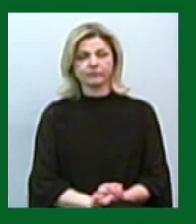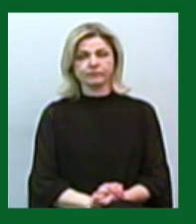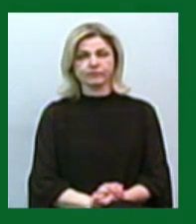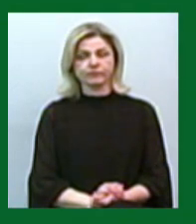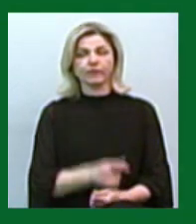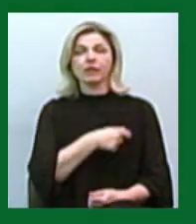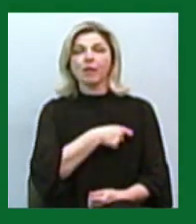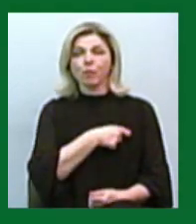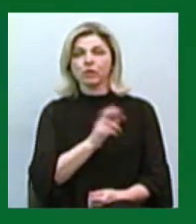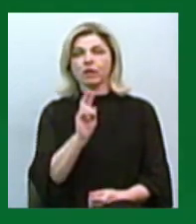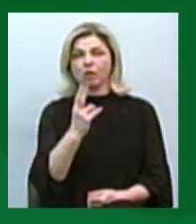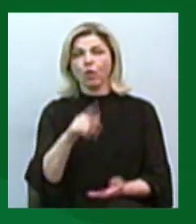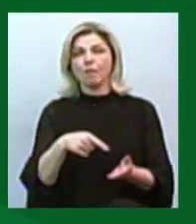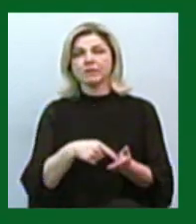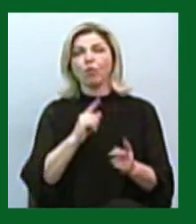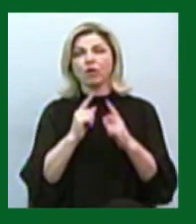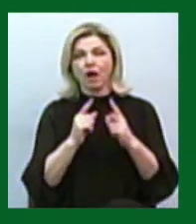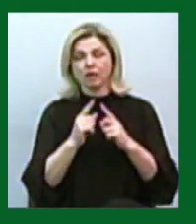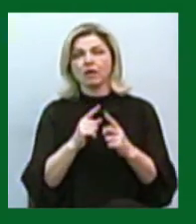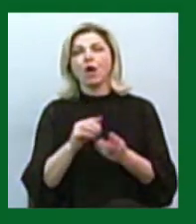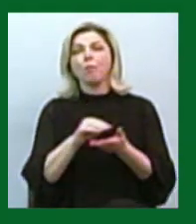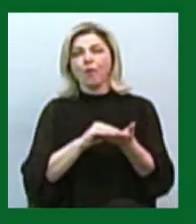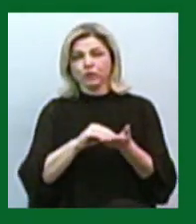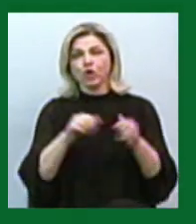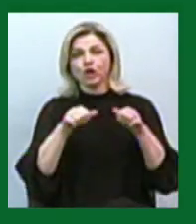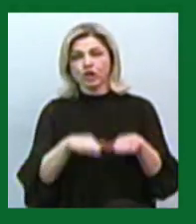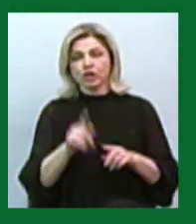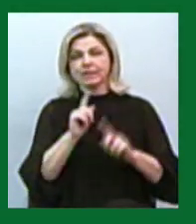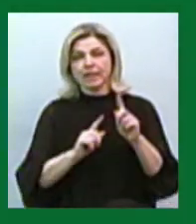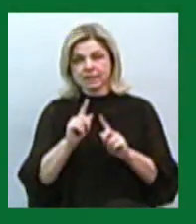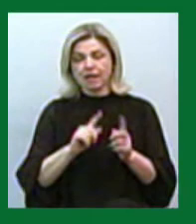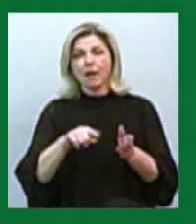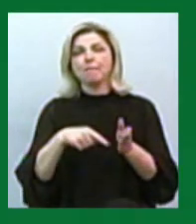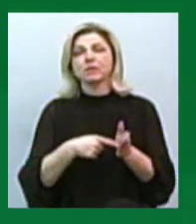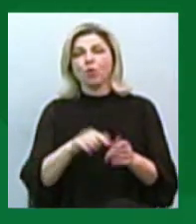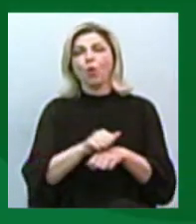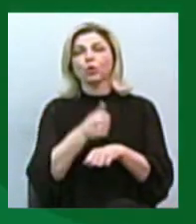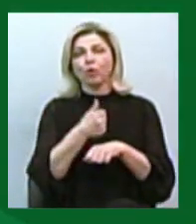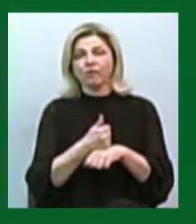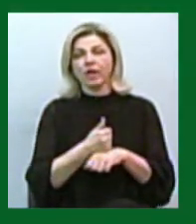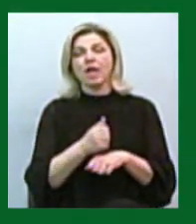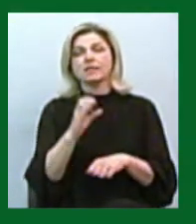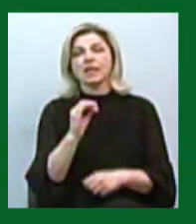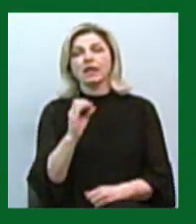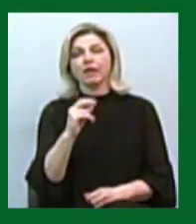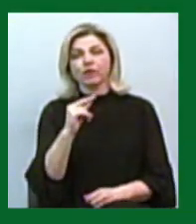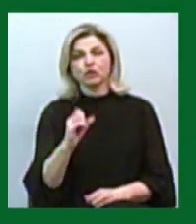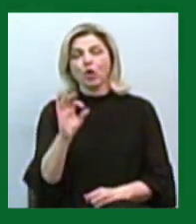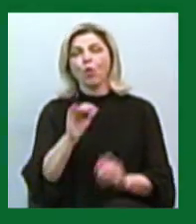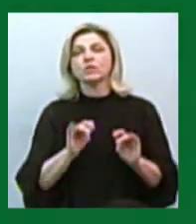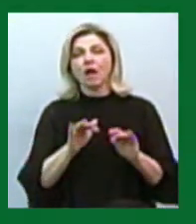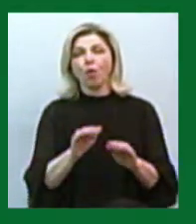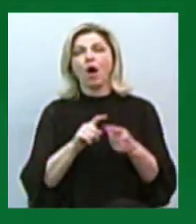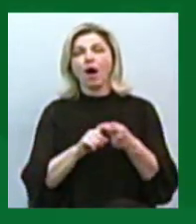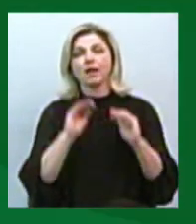Депутати Миколаївської міської ради продублювали рішенням сесії рішення міського голови Олександра Сенкевича про заходи карантину у